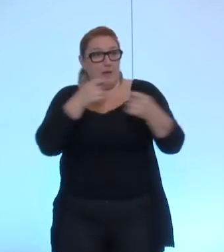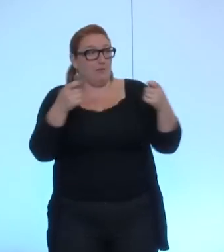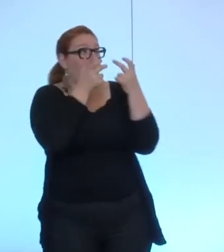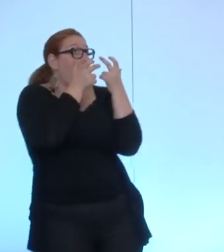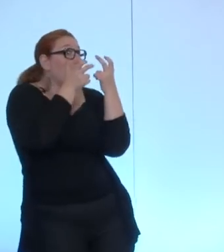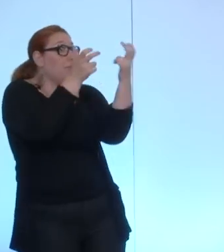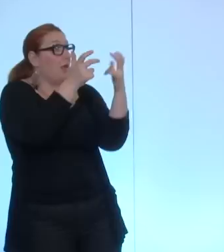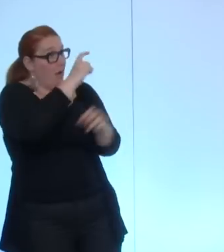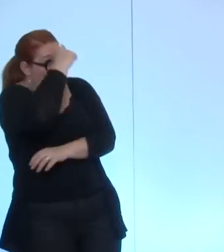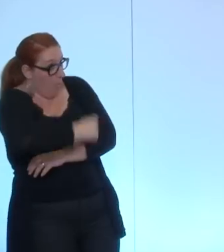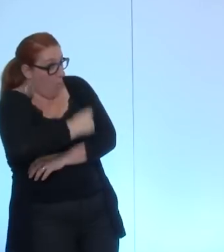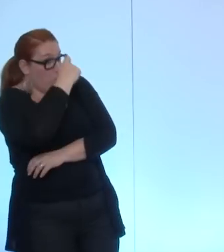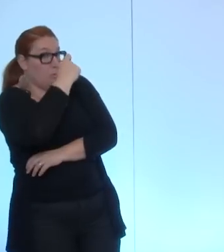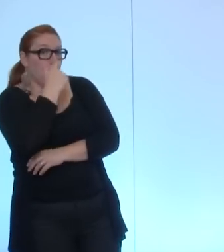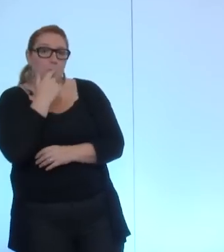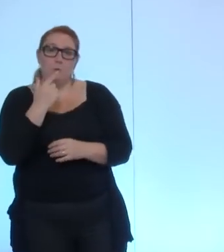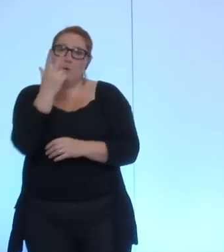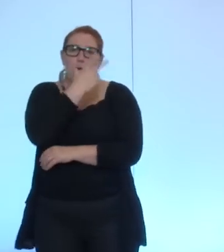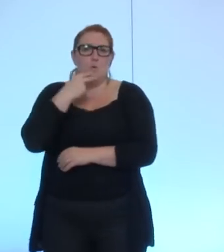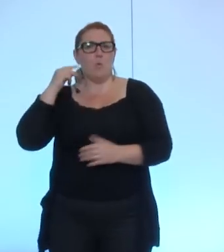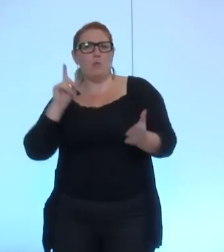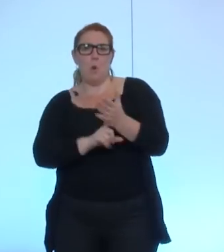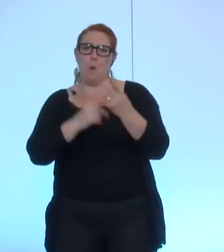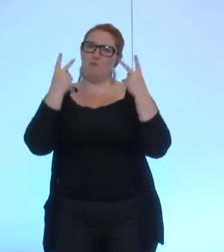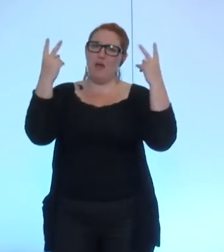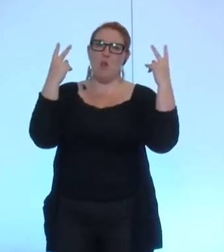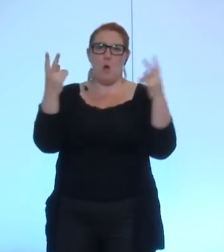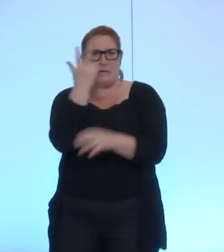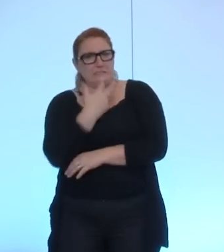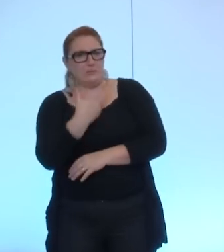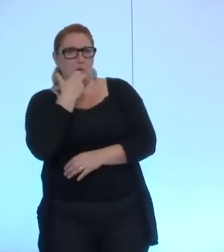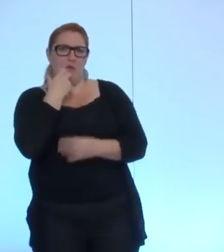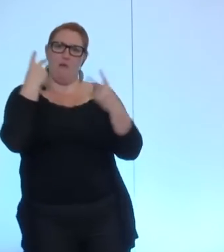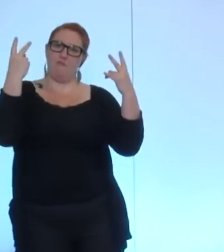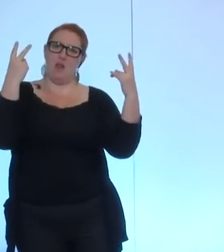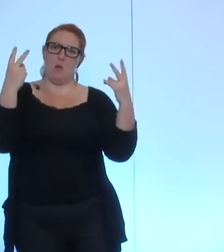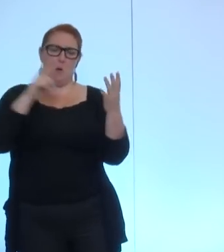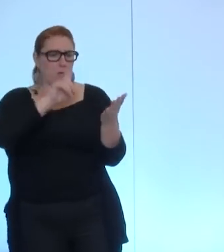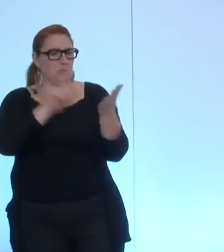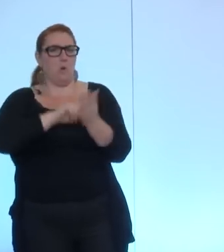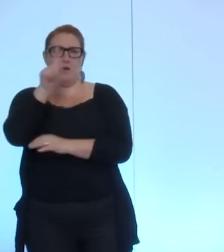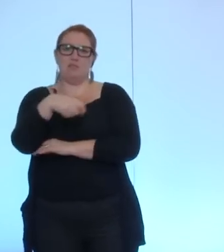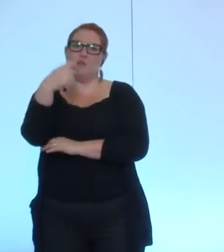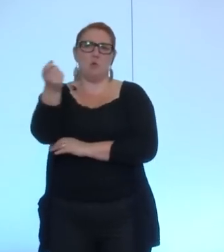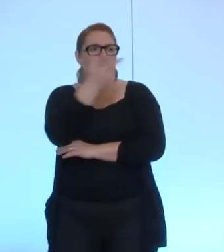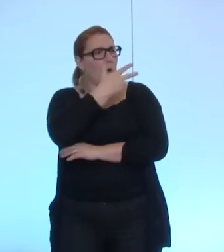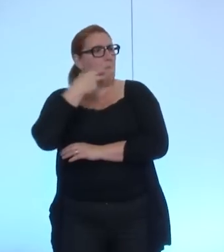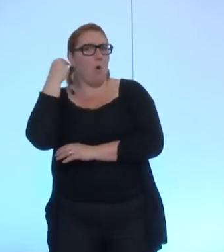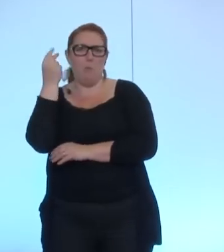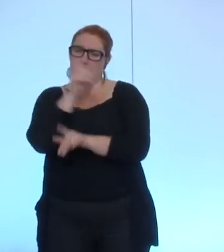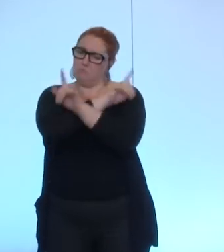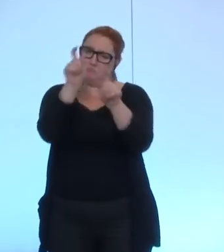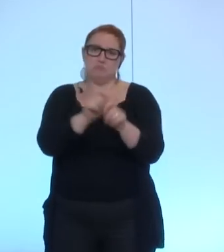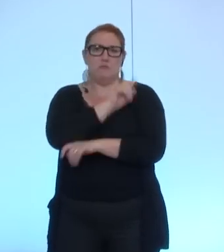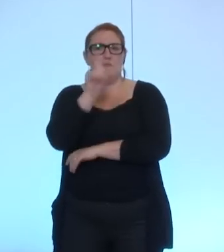espérée les valeurs des droits de l'homme et du citoyen ces droits naturels et imprescriptibles de l'homme ces droits qui